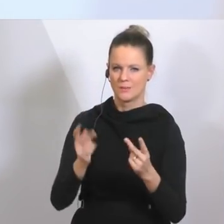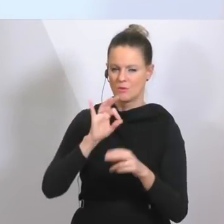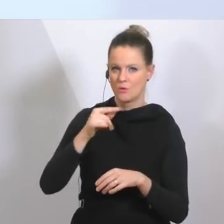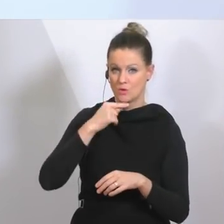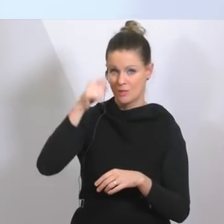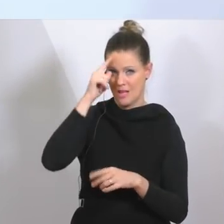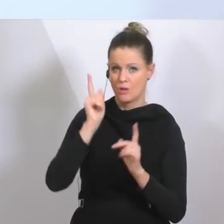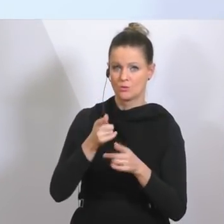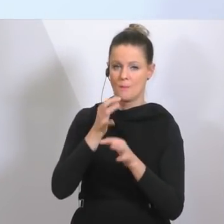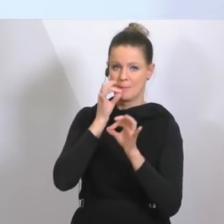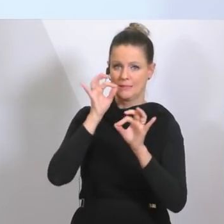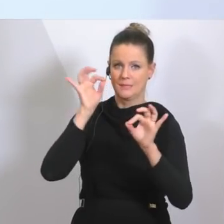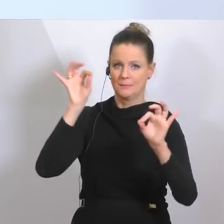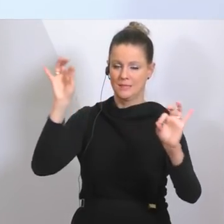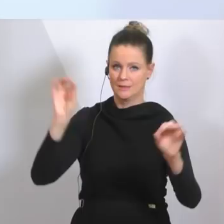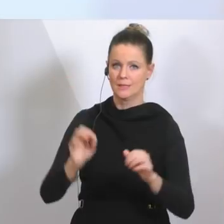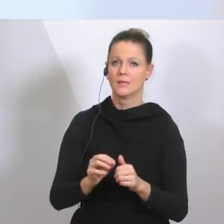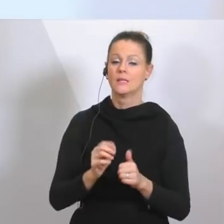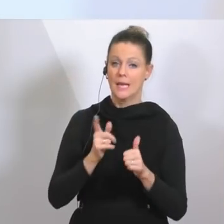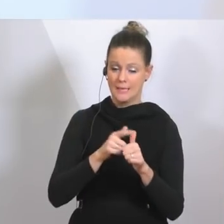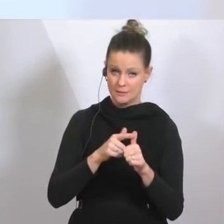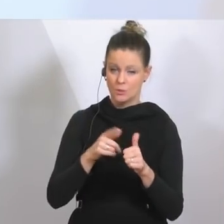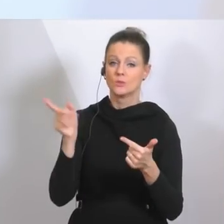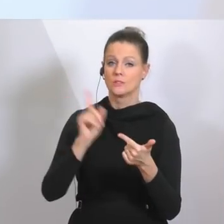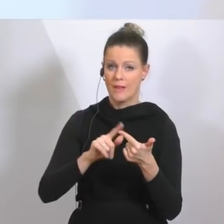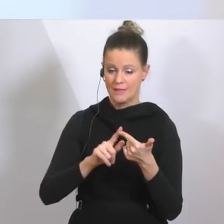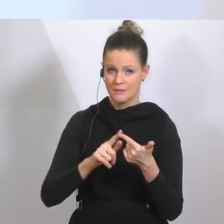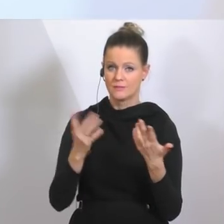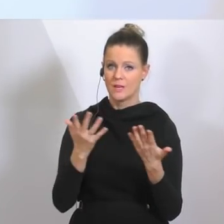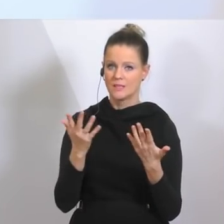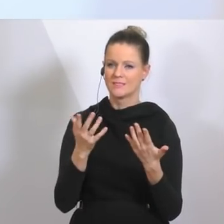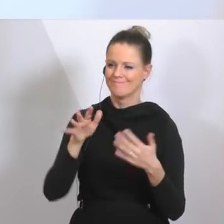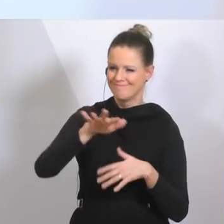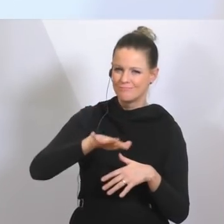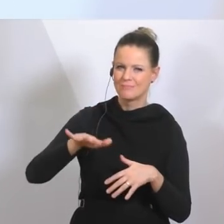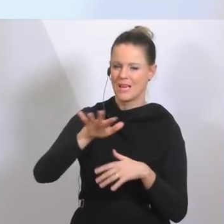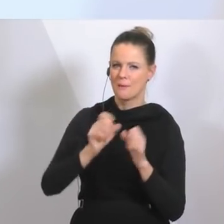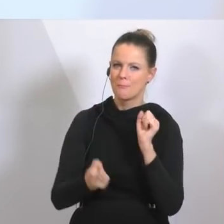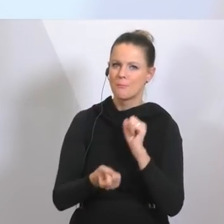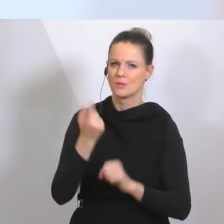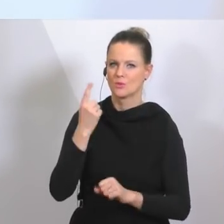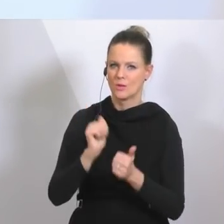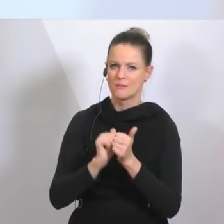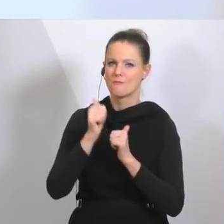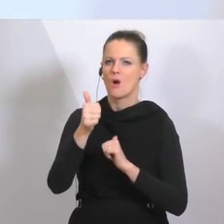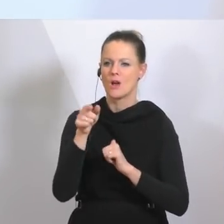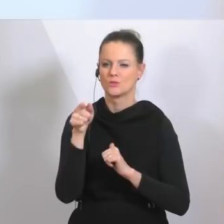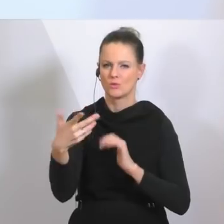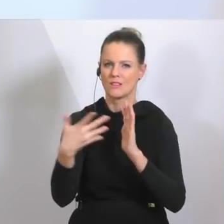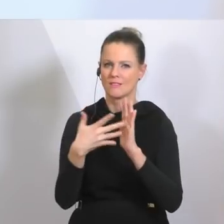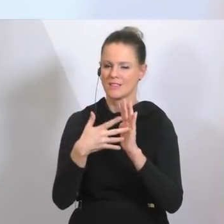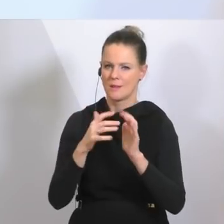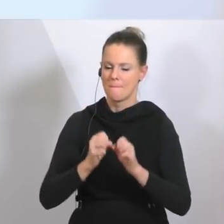Verbesserungen schaffen, Punkt eins. Und zweitens werden wir auch in diesem Bereich vor allem vorrangig die Testungen